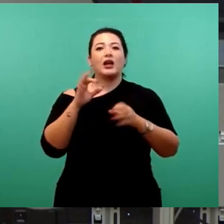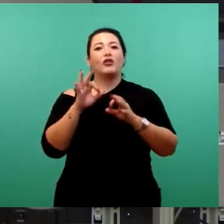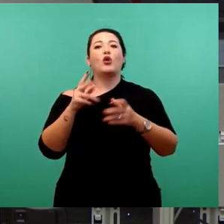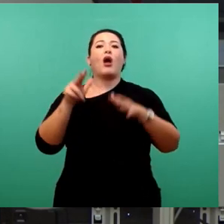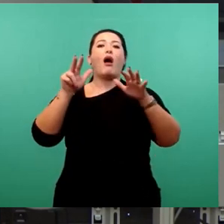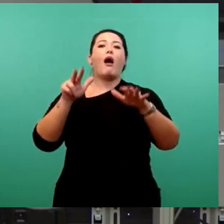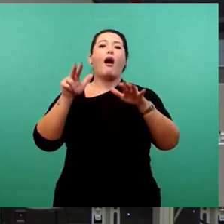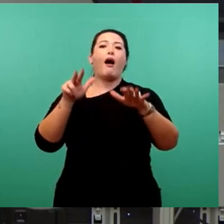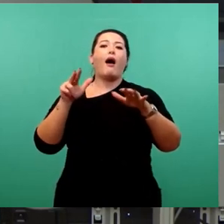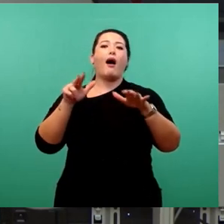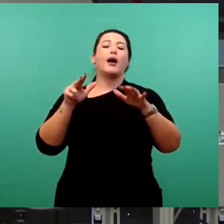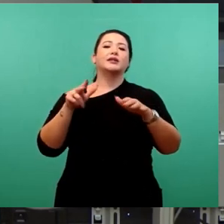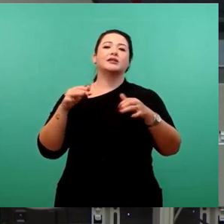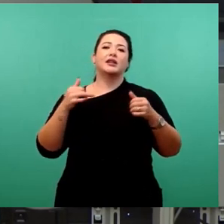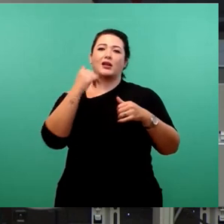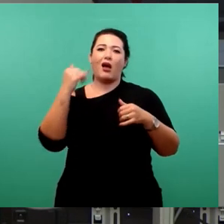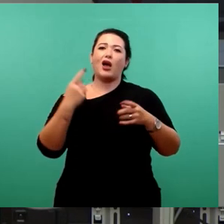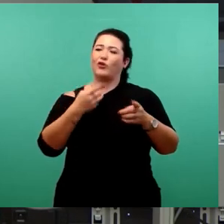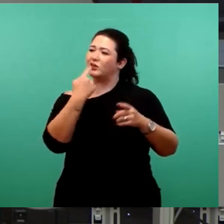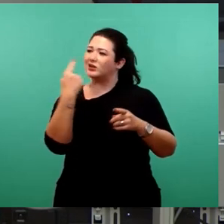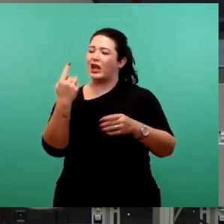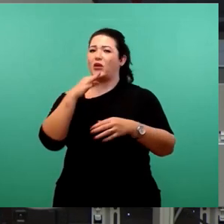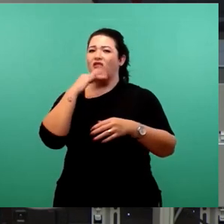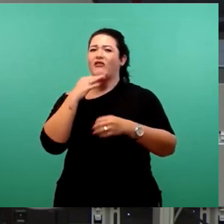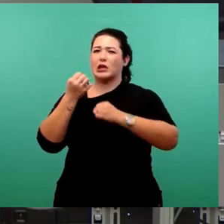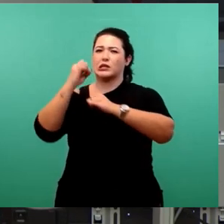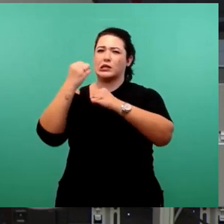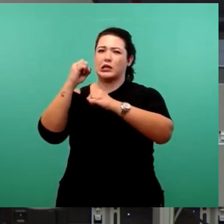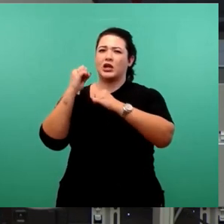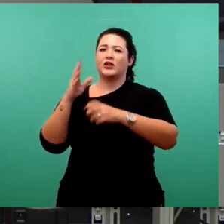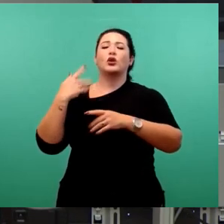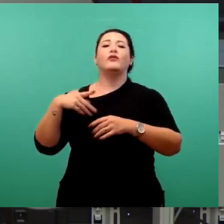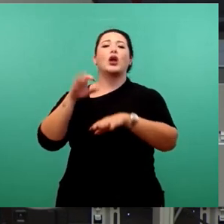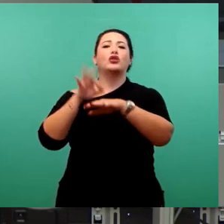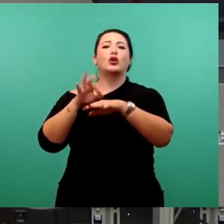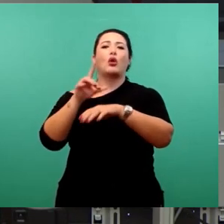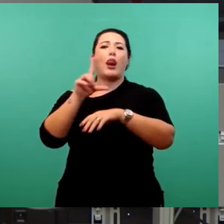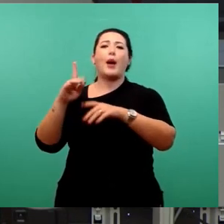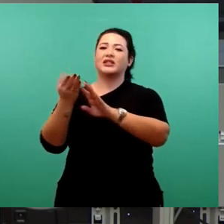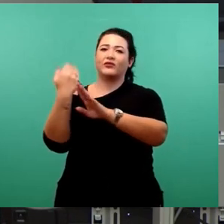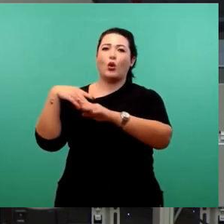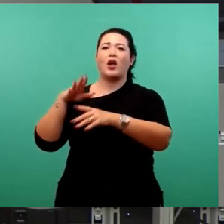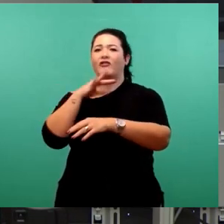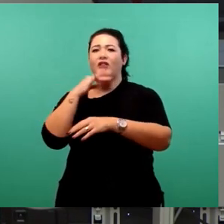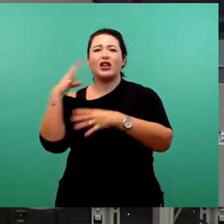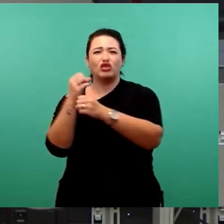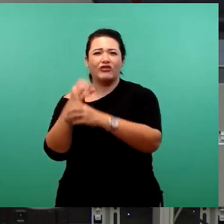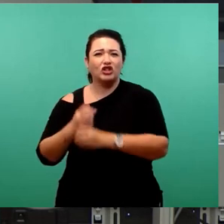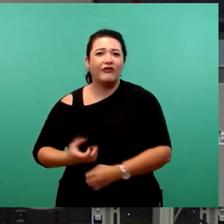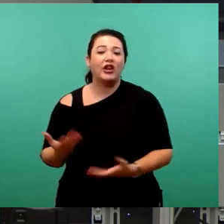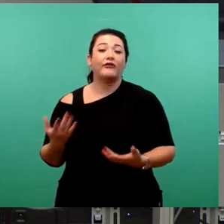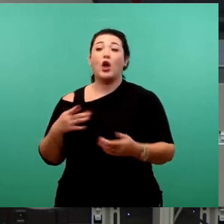Jahre Ackern für diese Stadt. Es gibt sehr viel Gutes, was Dr. Lahmes in dieser Stadt erreicht hat, was ihm auch keiner zugetraut hat.